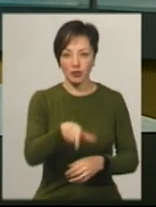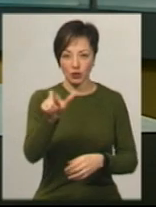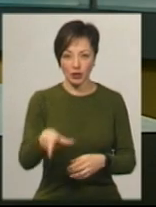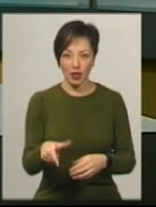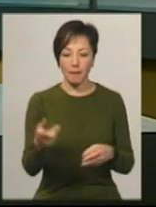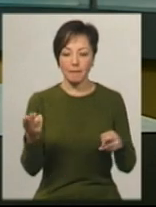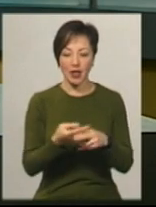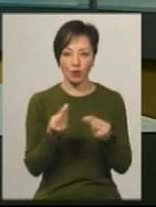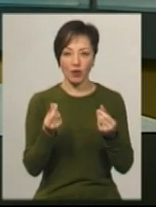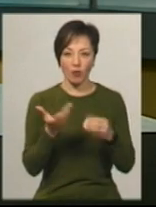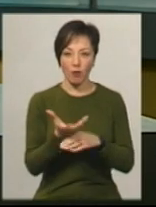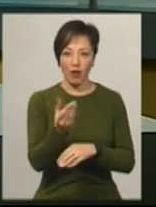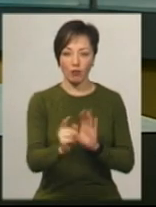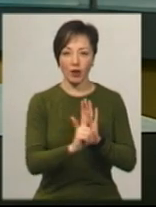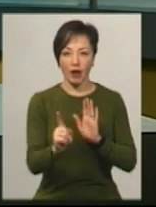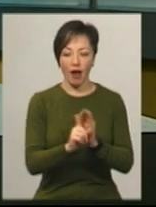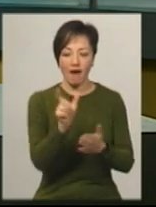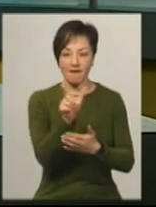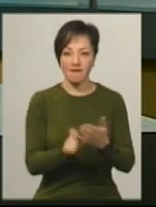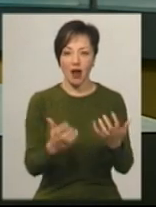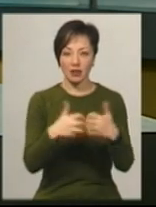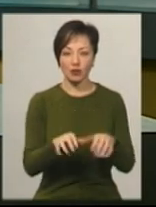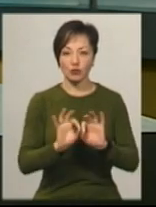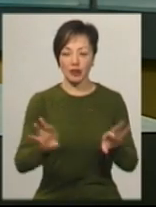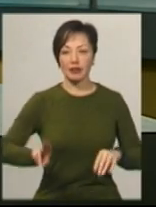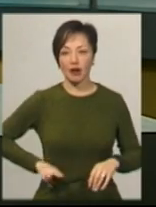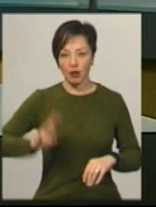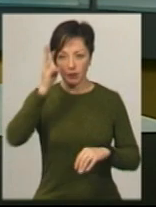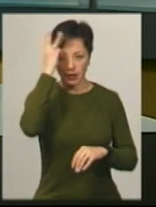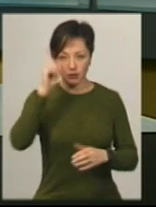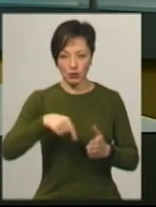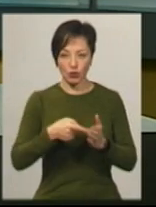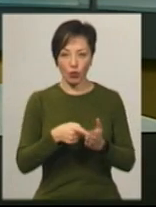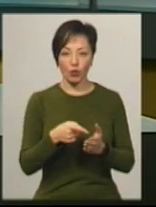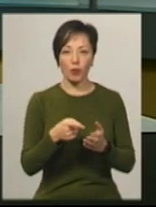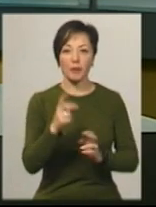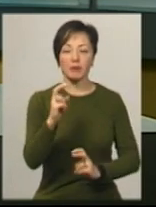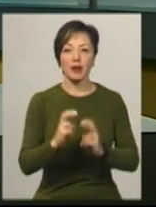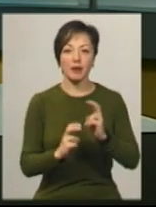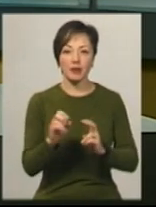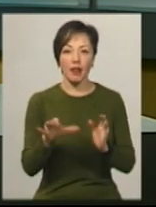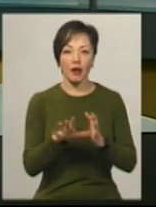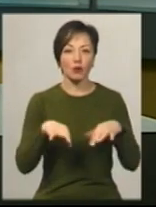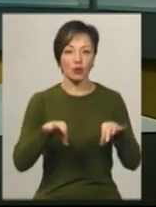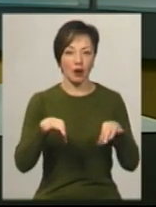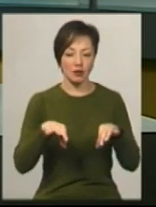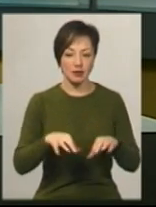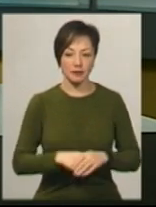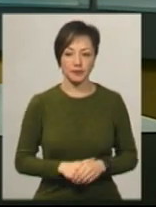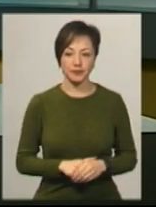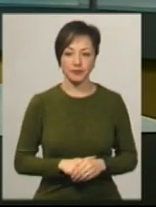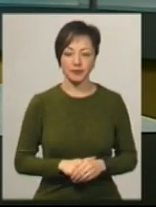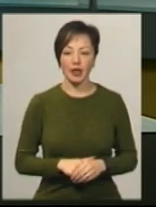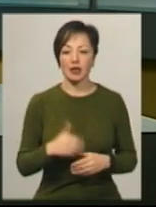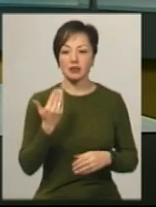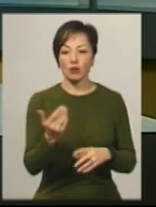безготівкової оплати проїзду валідатори, розповідає директор Хмельницького міського комунального підприємства «Електротранс» Віктор Паламарчук.